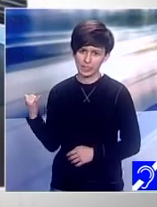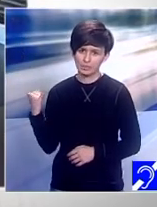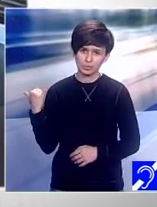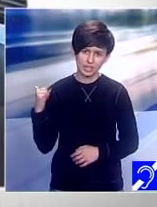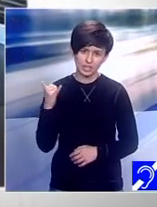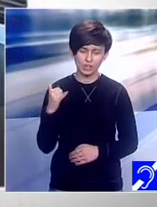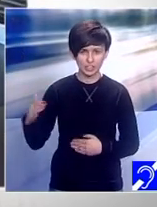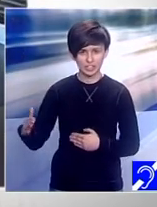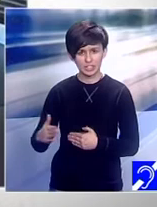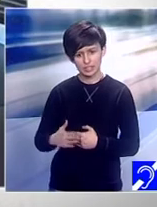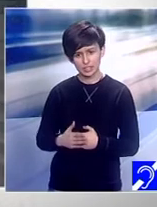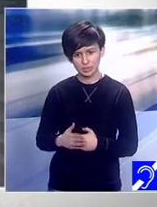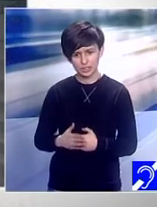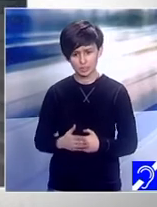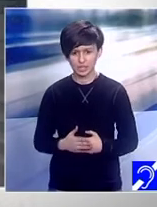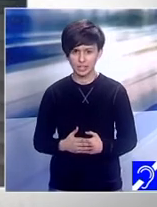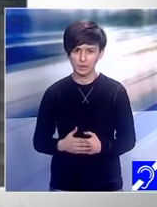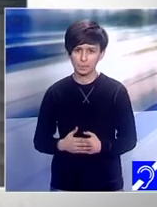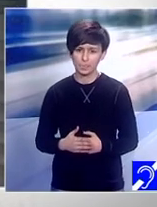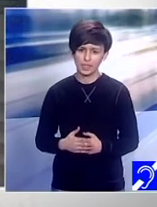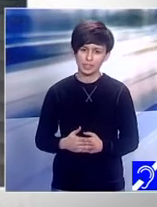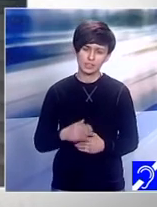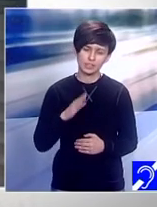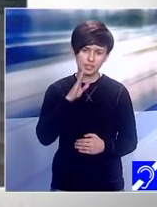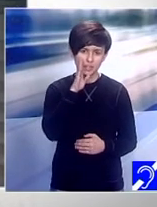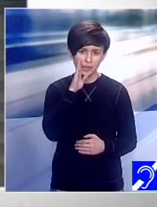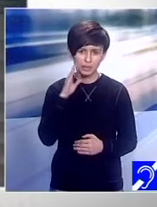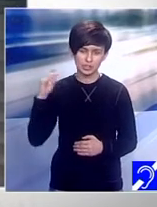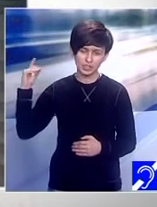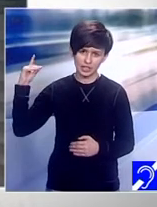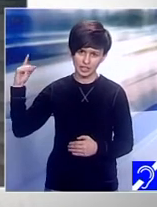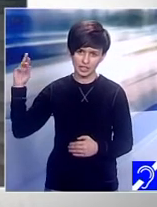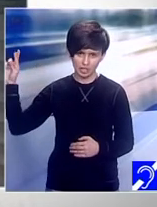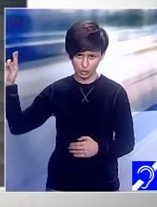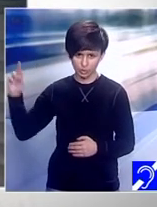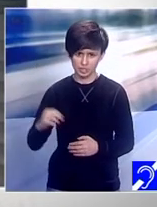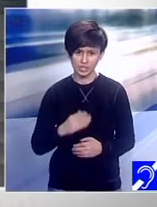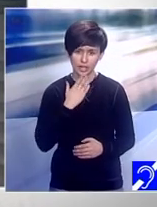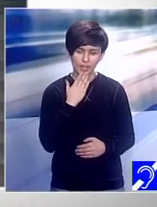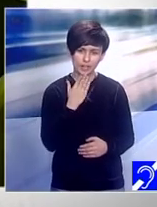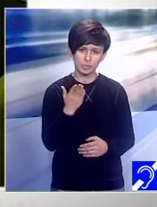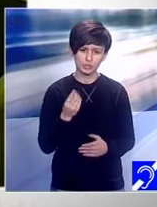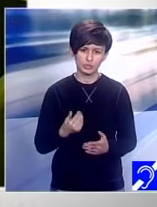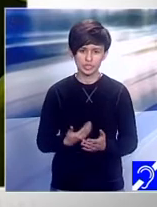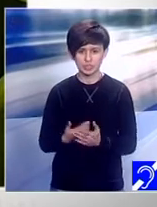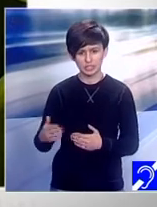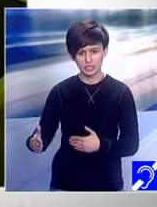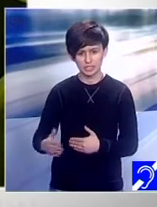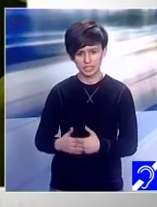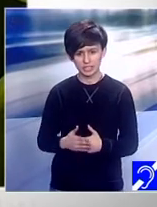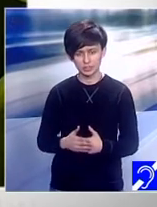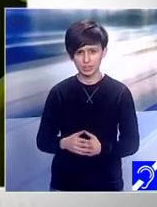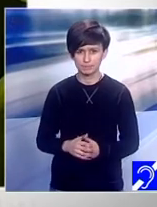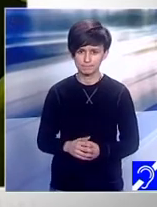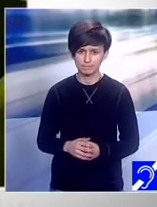Vă salut pe amândoi și vă mulțumesc foarte mult că sunteți astăzi cu noi. Mulțumesc și noi pentru invitație. Daniel are